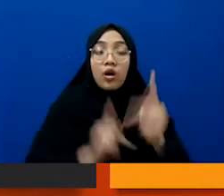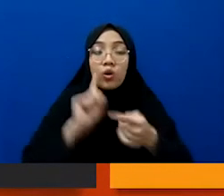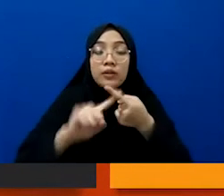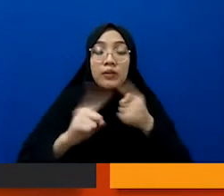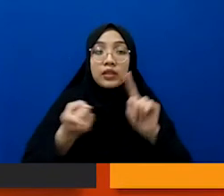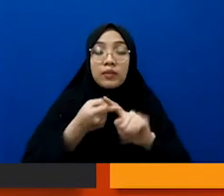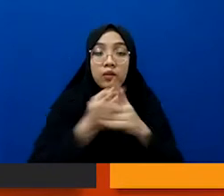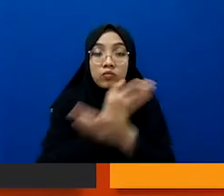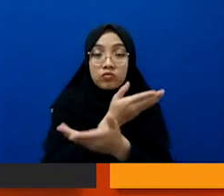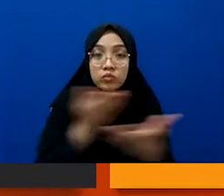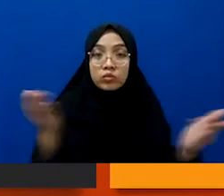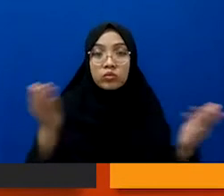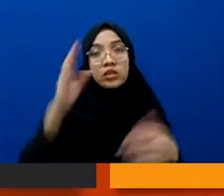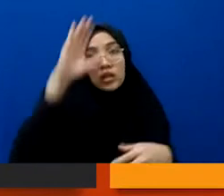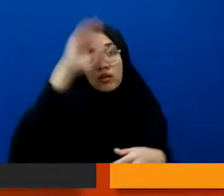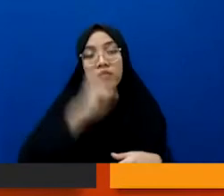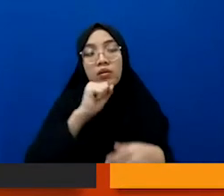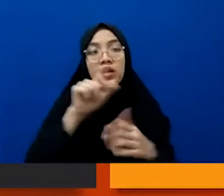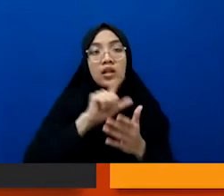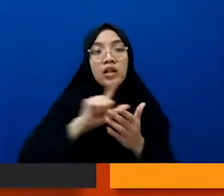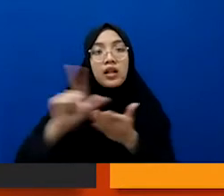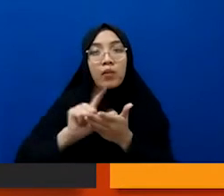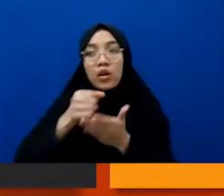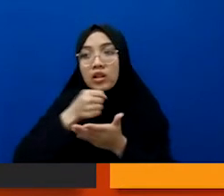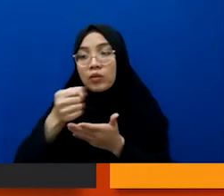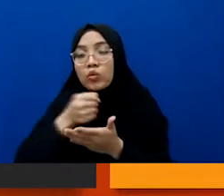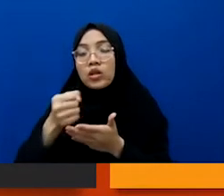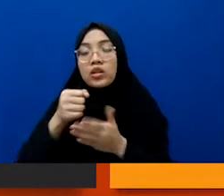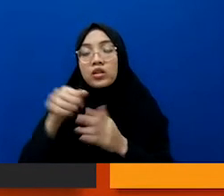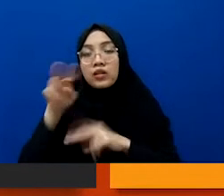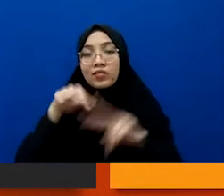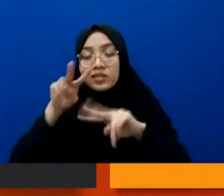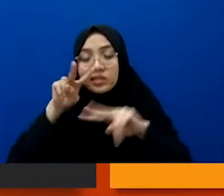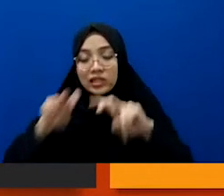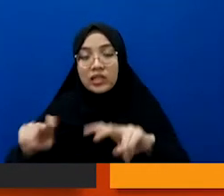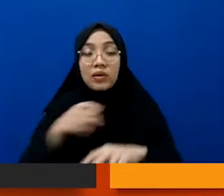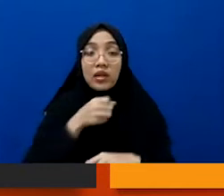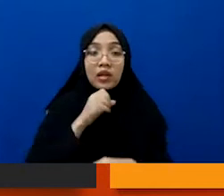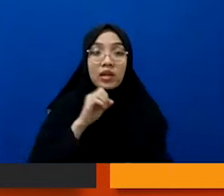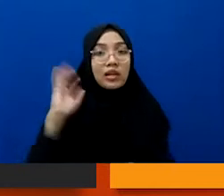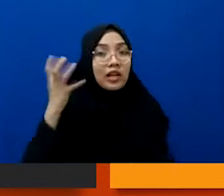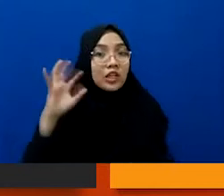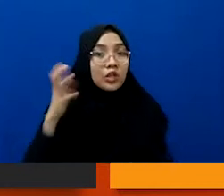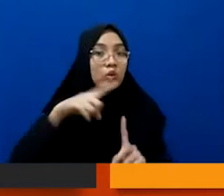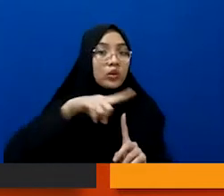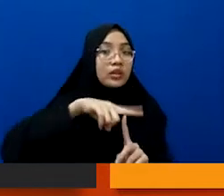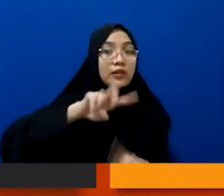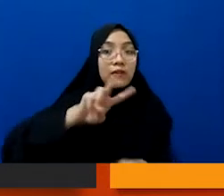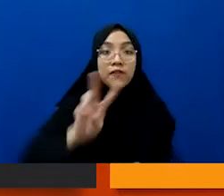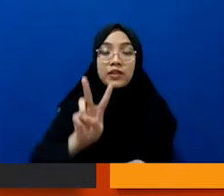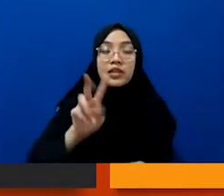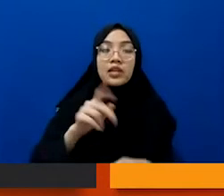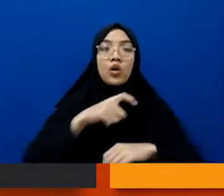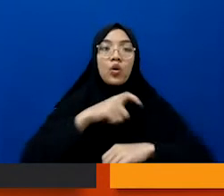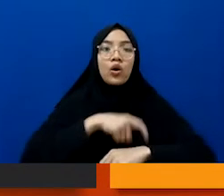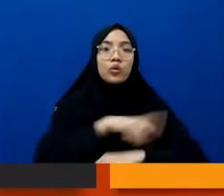misalnya, ada yang tahu, liputan investigasi melalui radio, atau melalui televisi, itu durasinya tidak